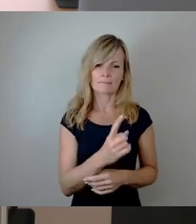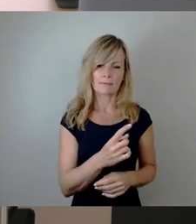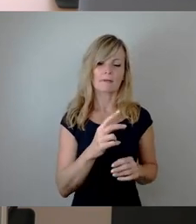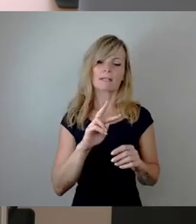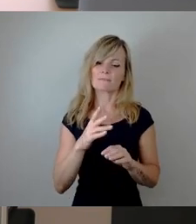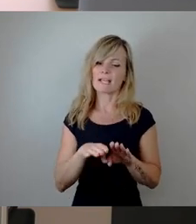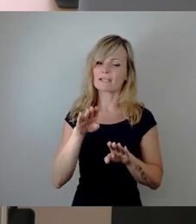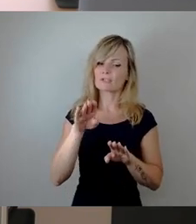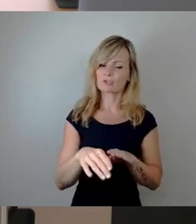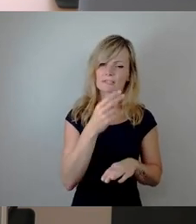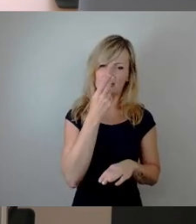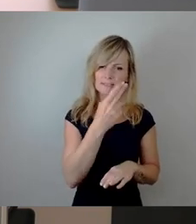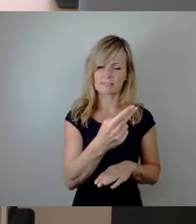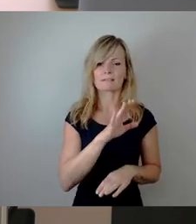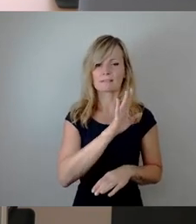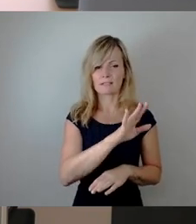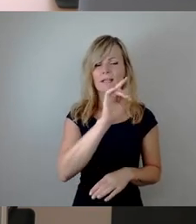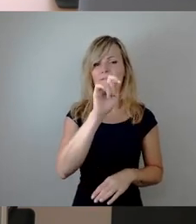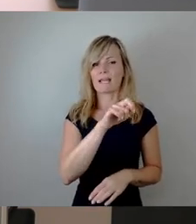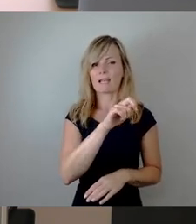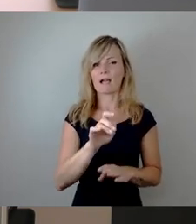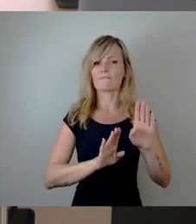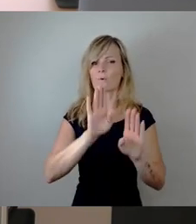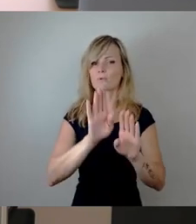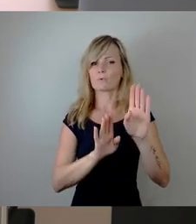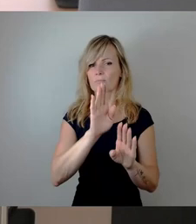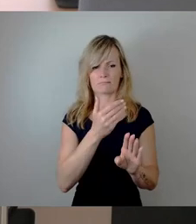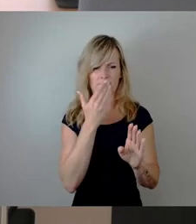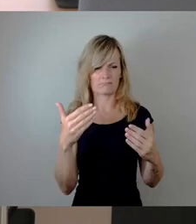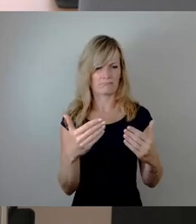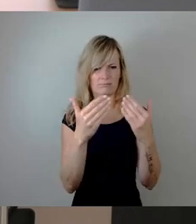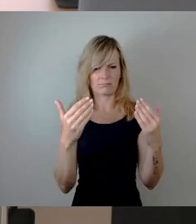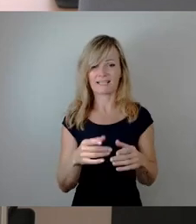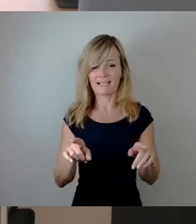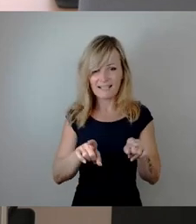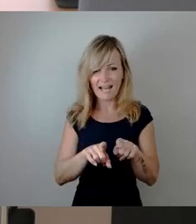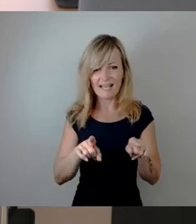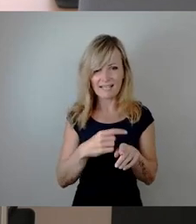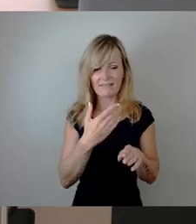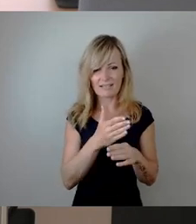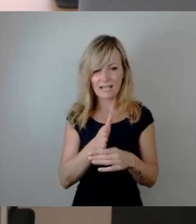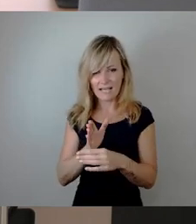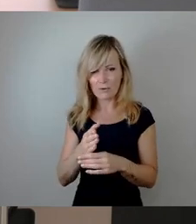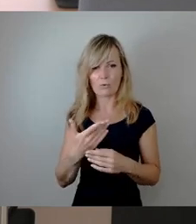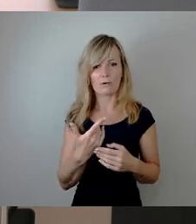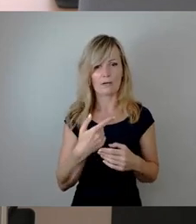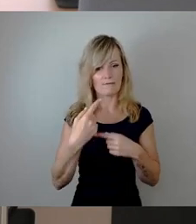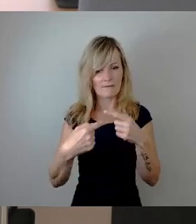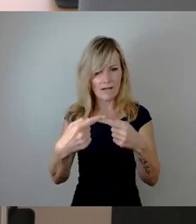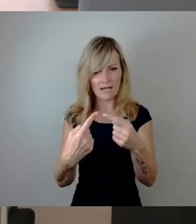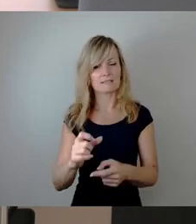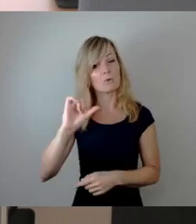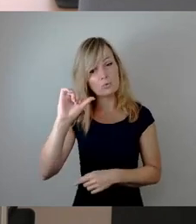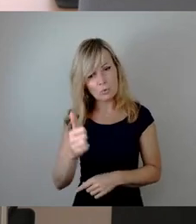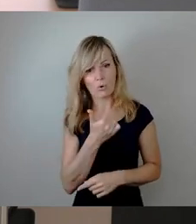vor allen Dingen das Wählervotum nicht ab, weil das gleiche Sitzplatz-Verteilverfahren noch einmal angebendet